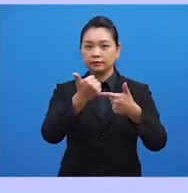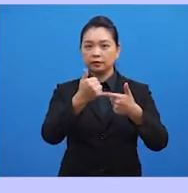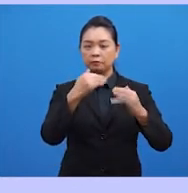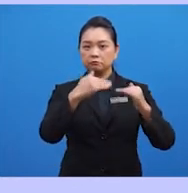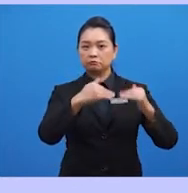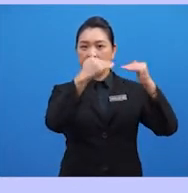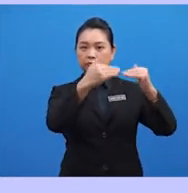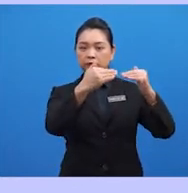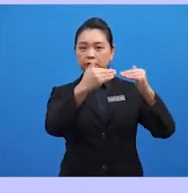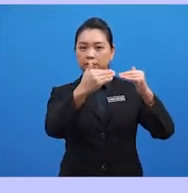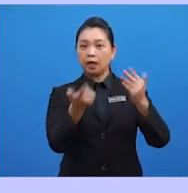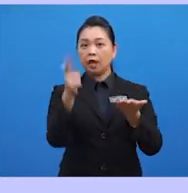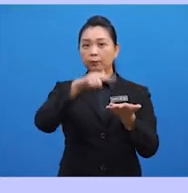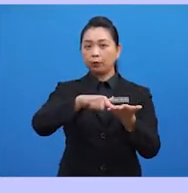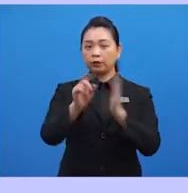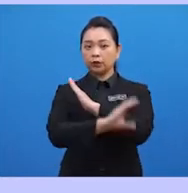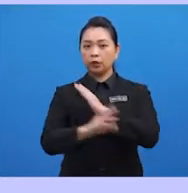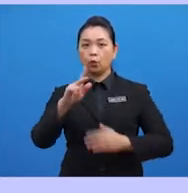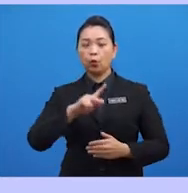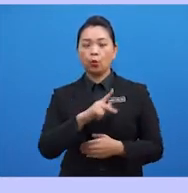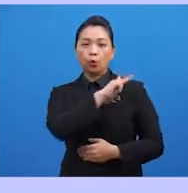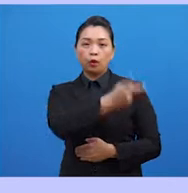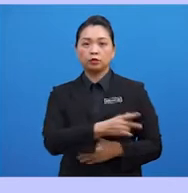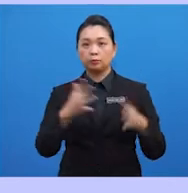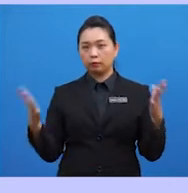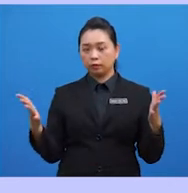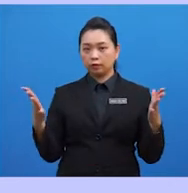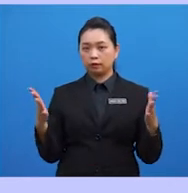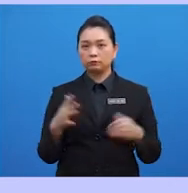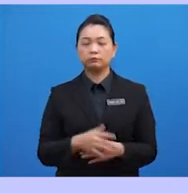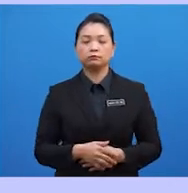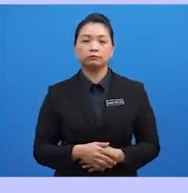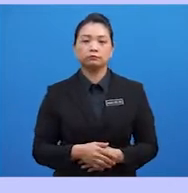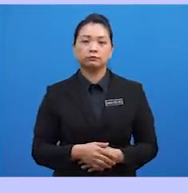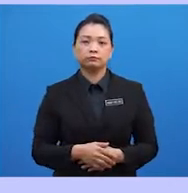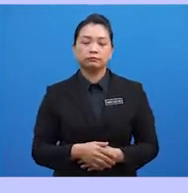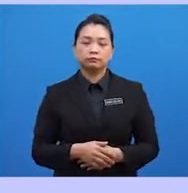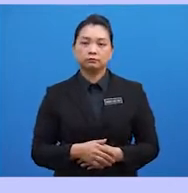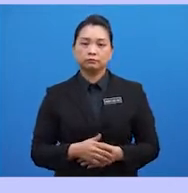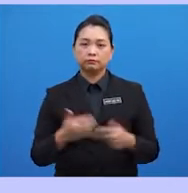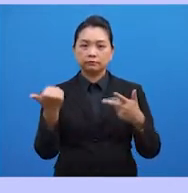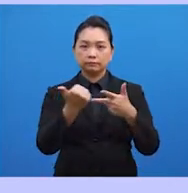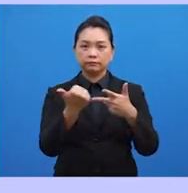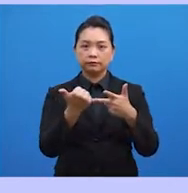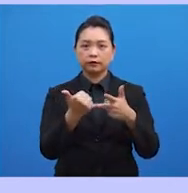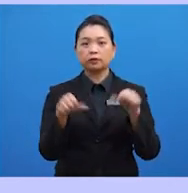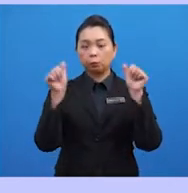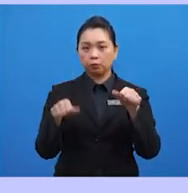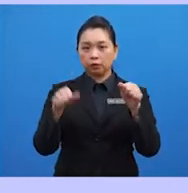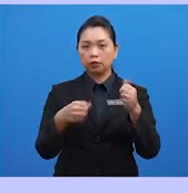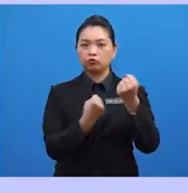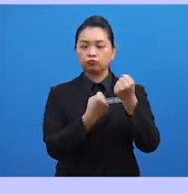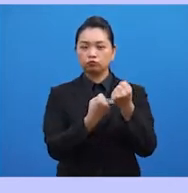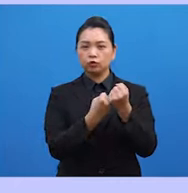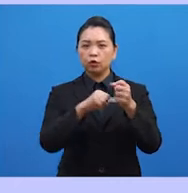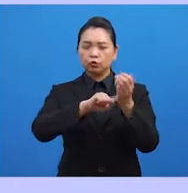meningkatkan pelaburan negara kuasa besar di rantau ASEAN. Ketiga, membolehkan